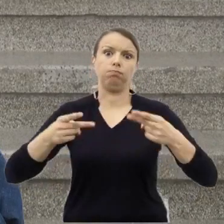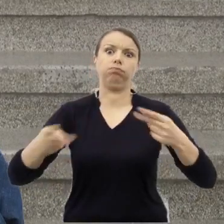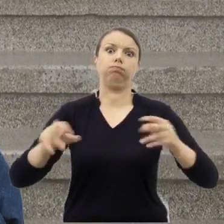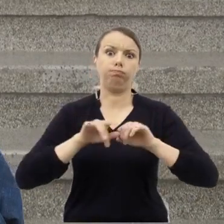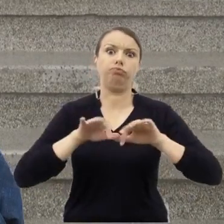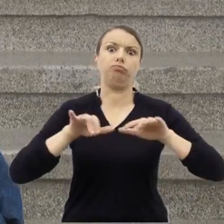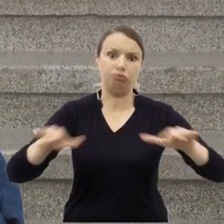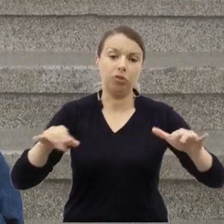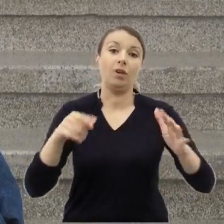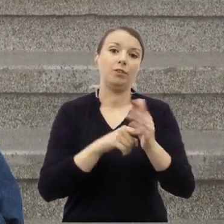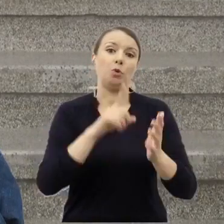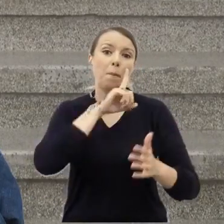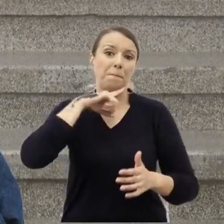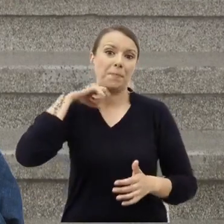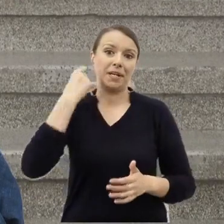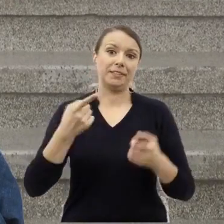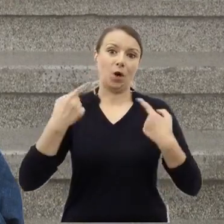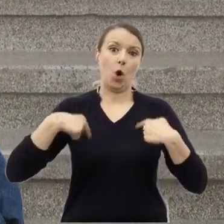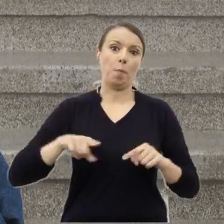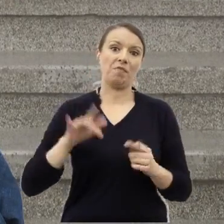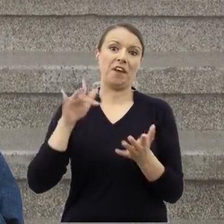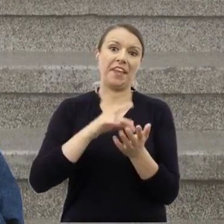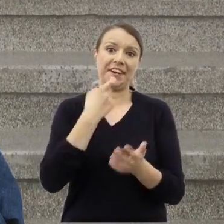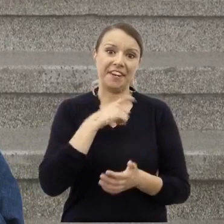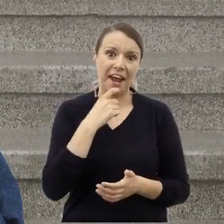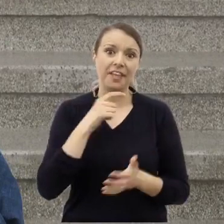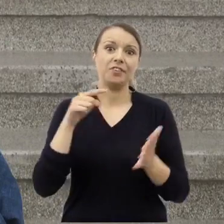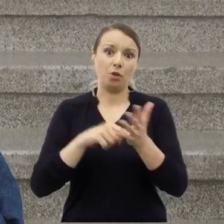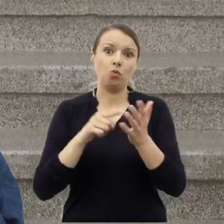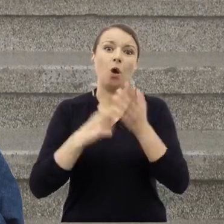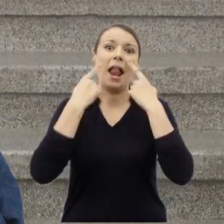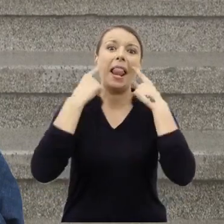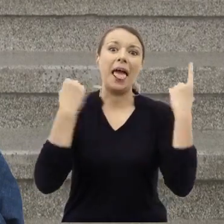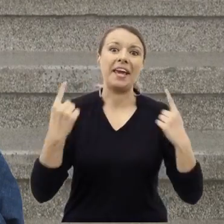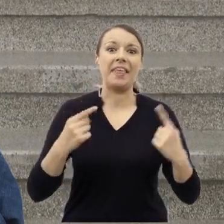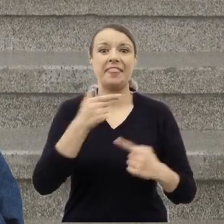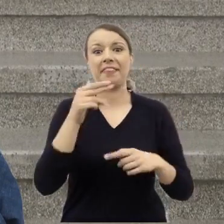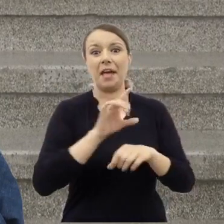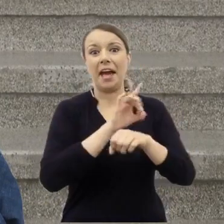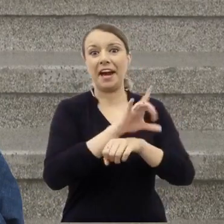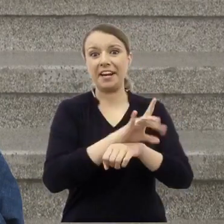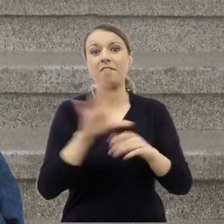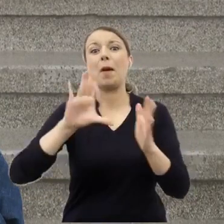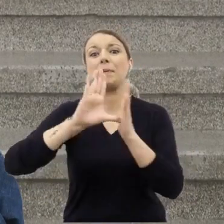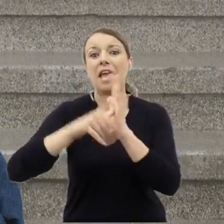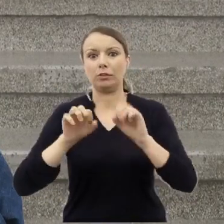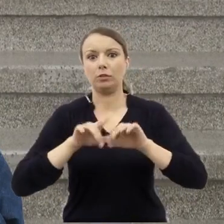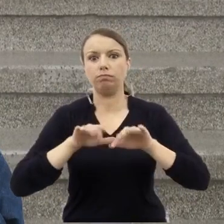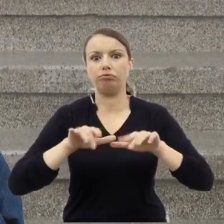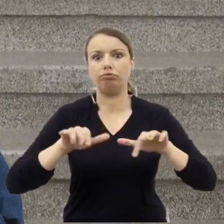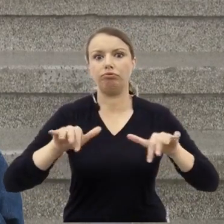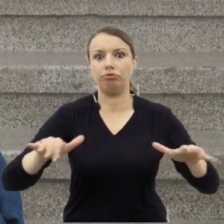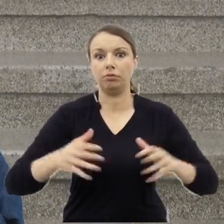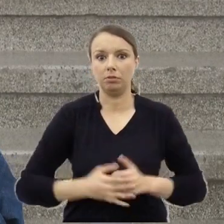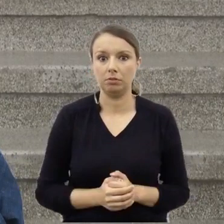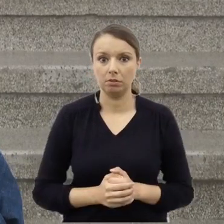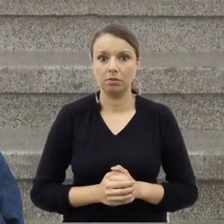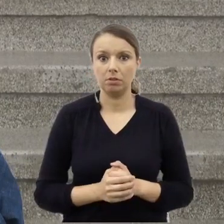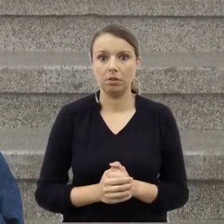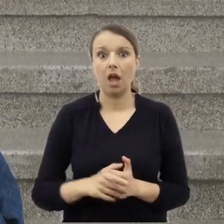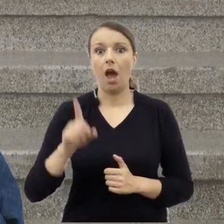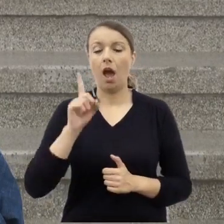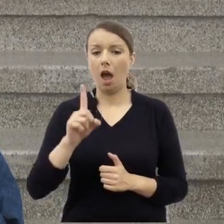przyczyniła się do tego, że legenda o krwi się po mieście rozpełzła. Natomiast trzeba stanowczo